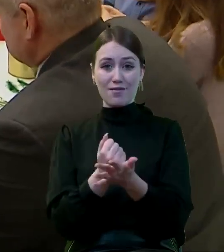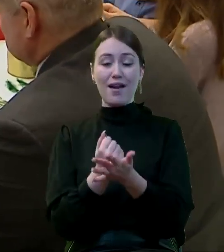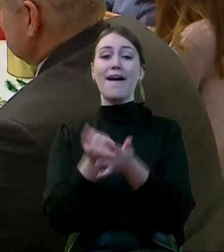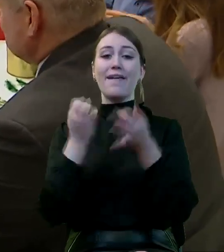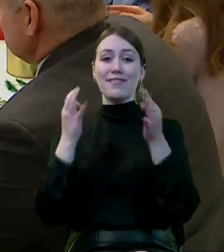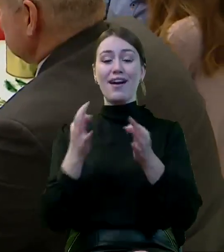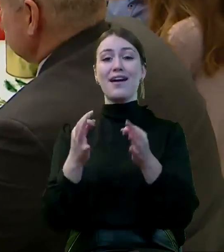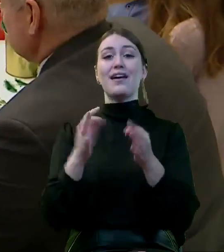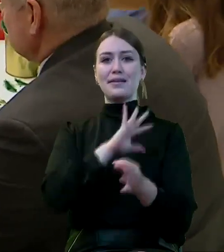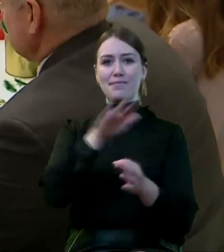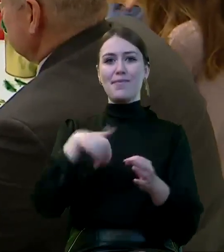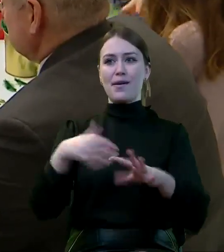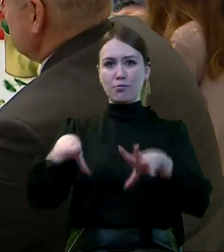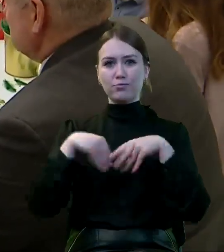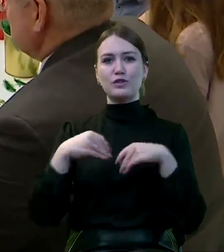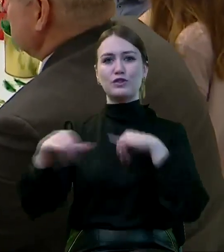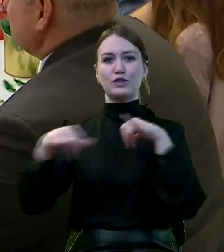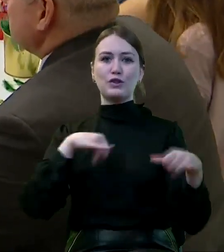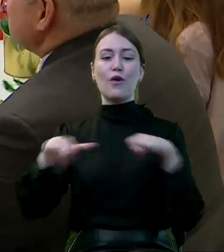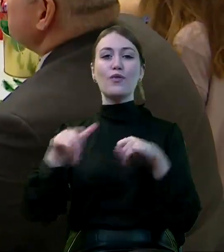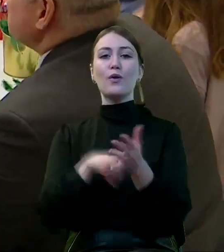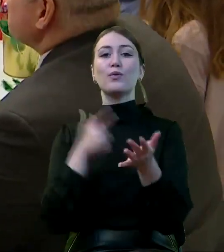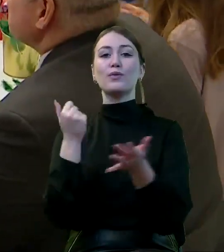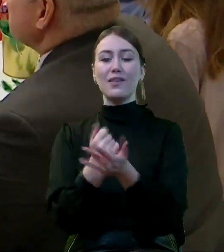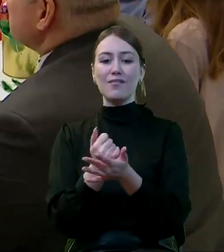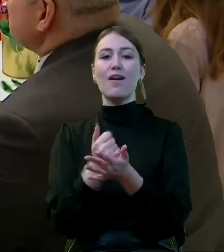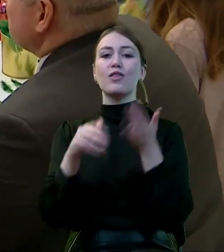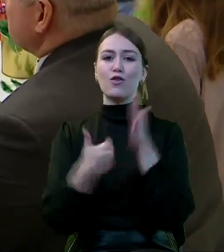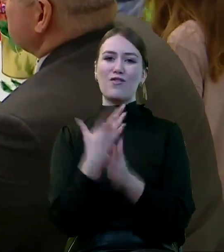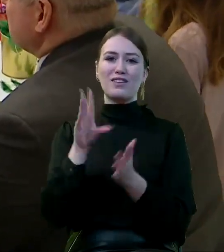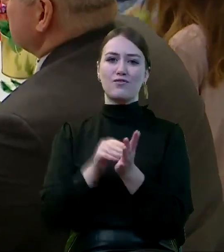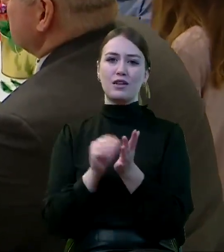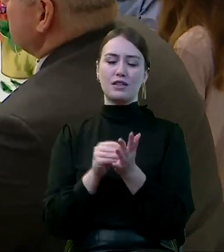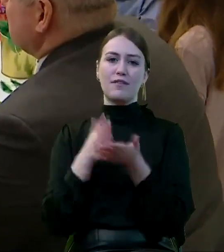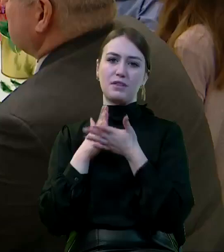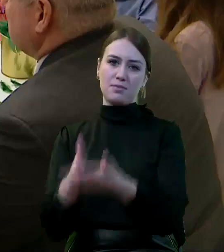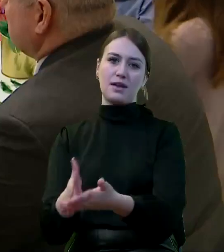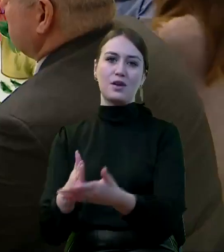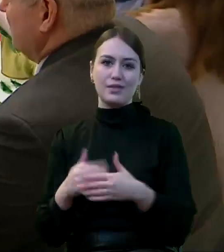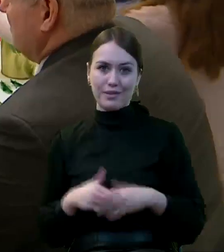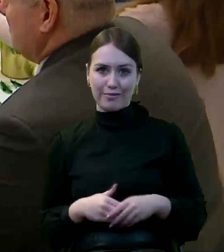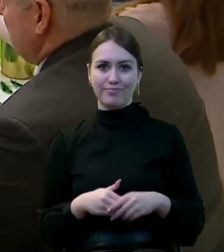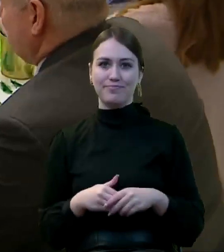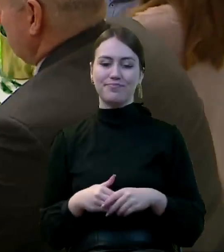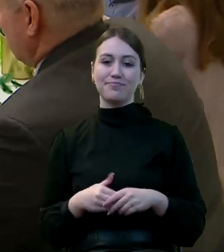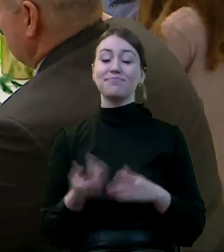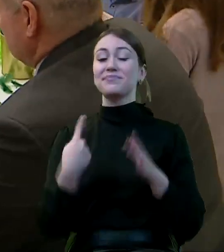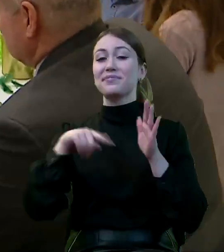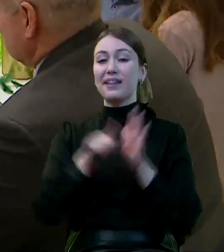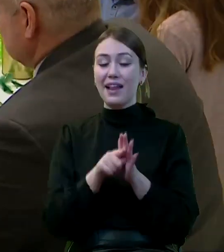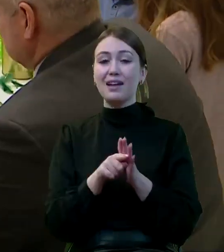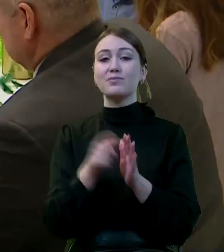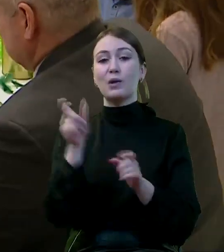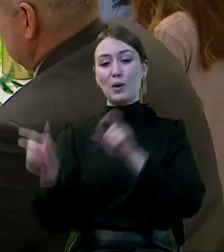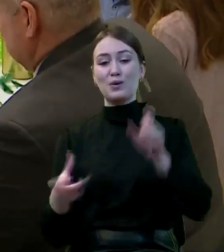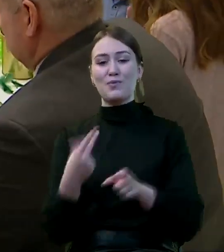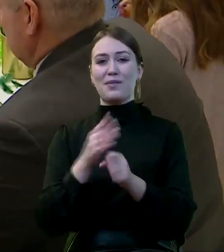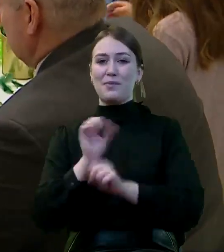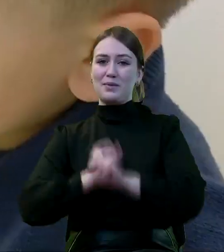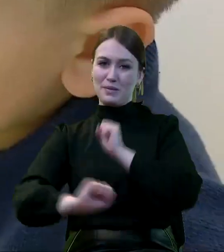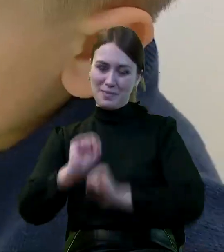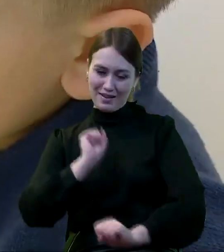którą w tym tygodniu przyjął rząd. W ustawie o nowym świadczeniu wspierającym dla osób z